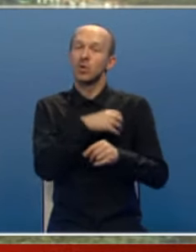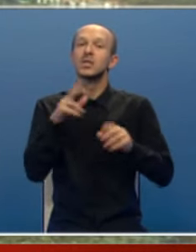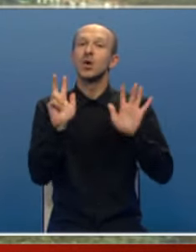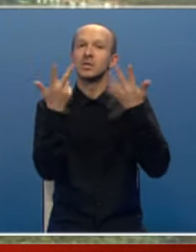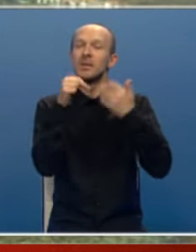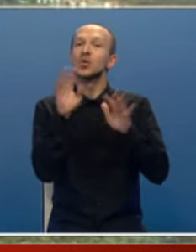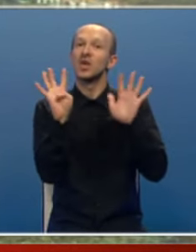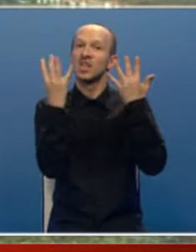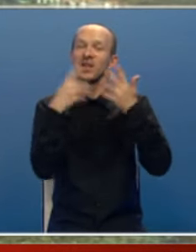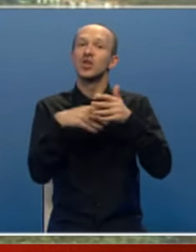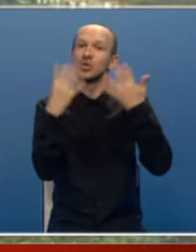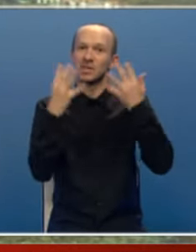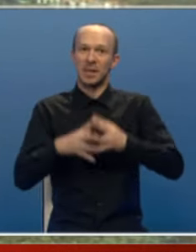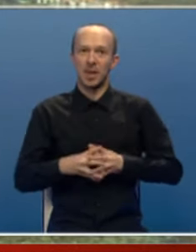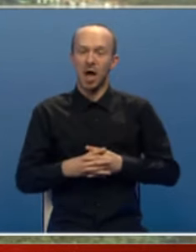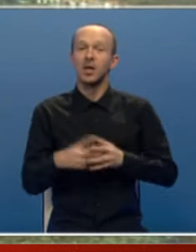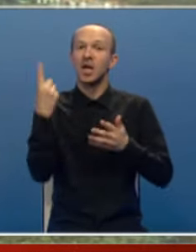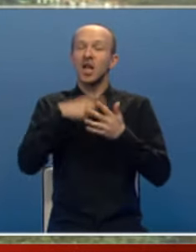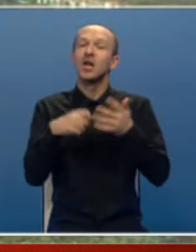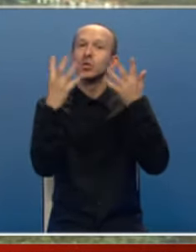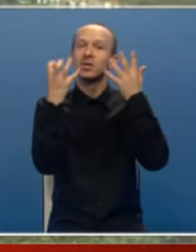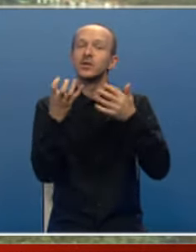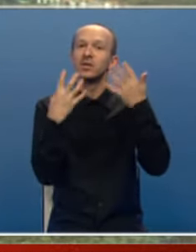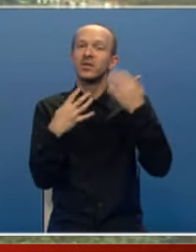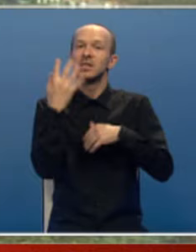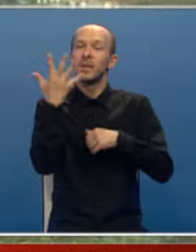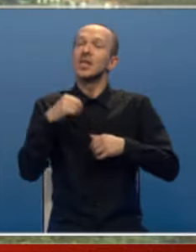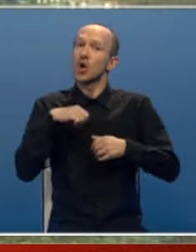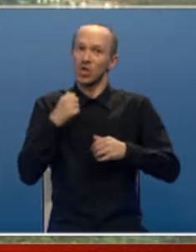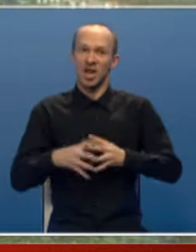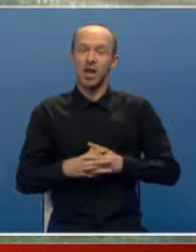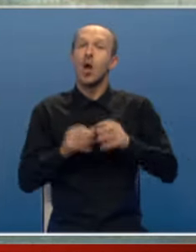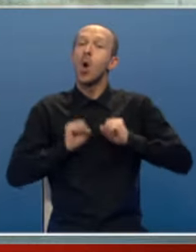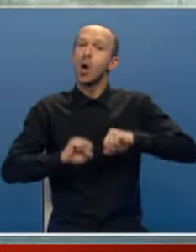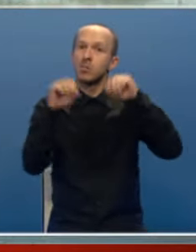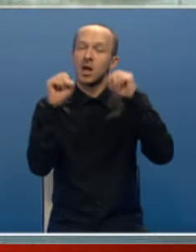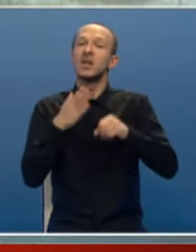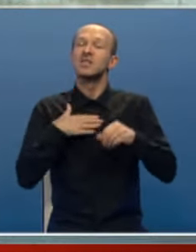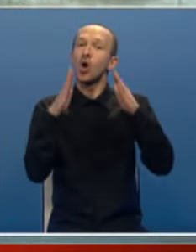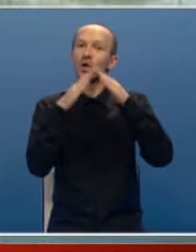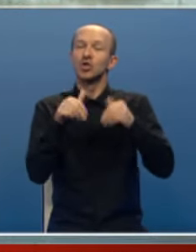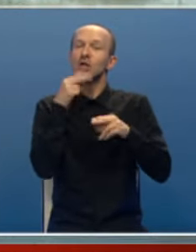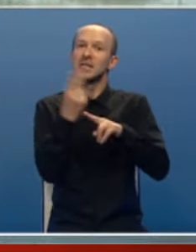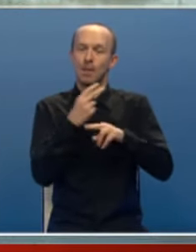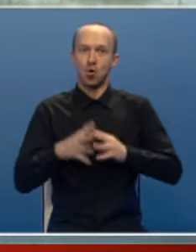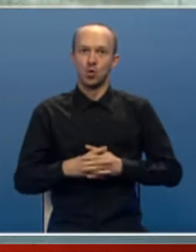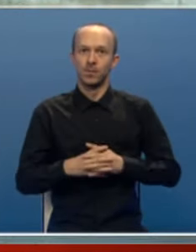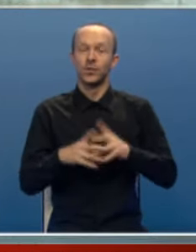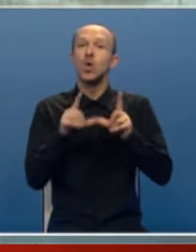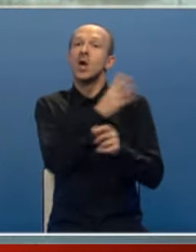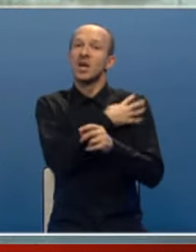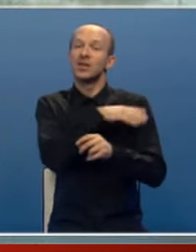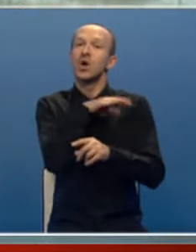18. i 19. septembra 1995. godine odbranili svoje ognješta i zemlju. U